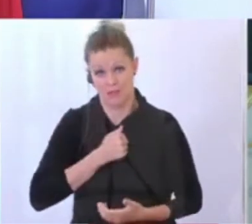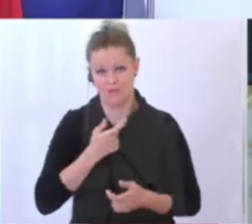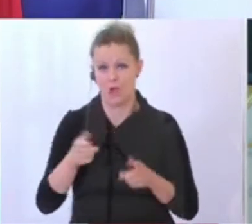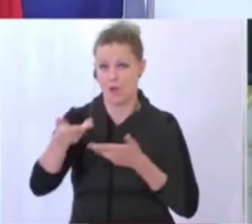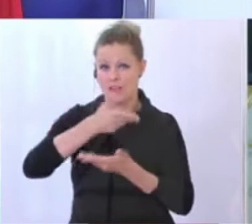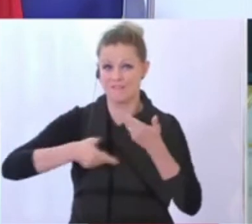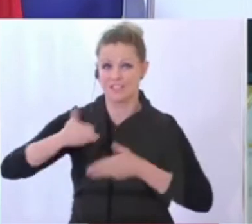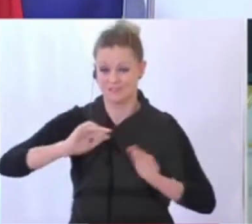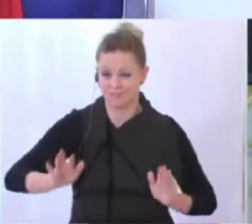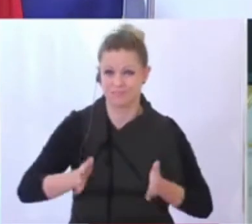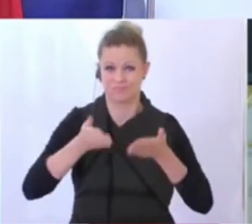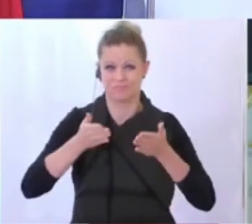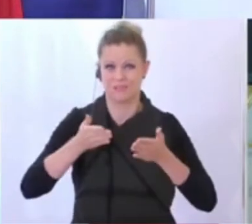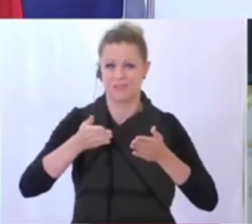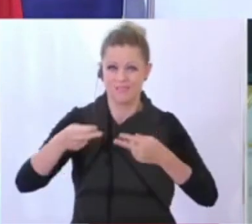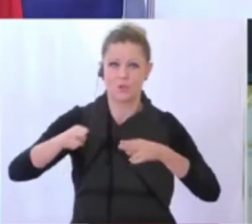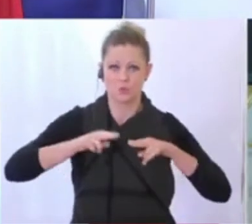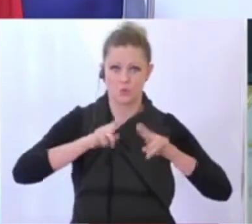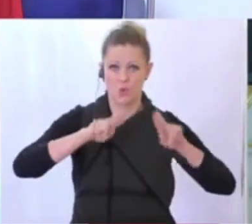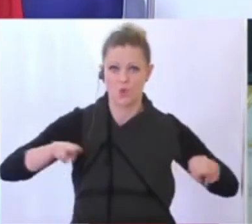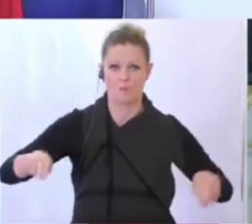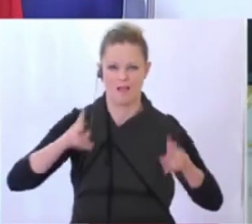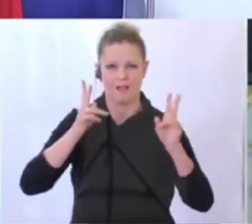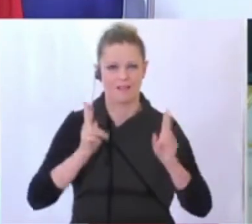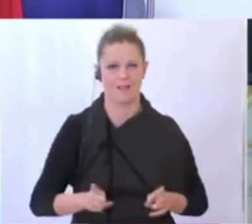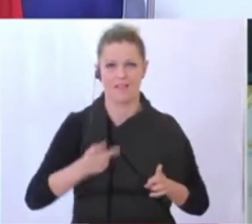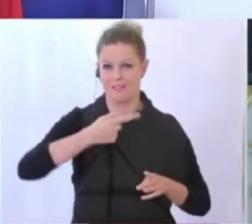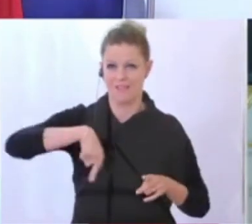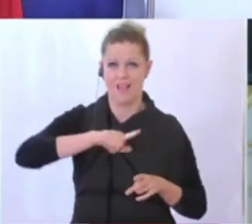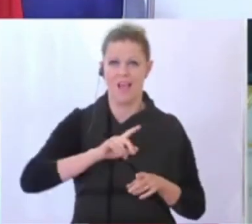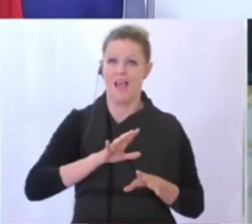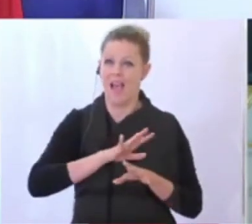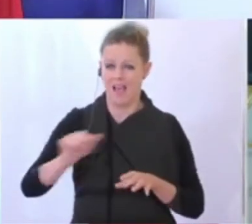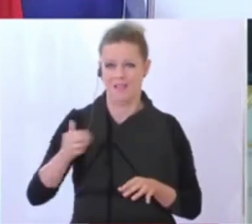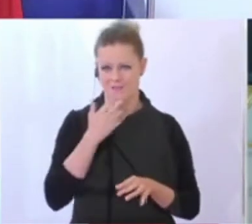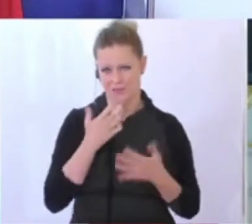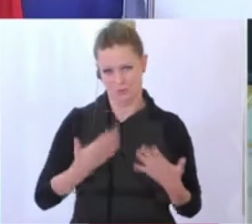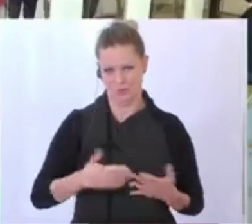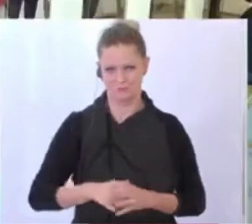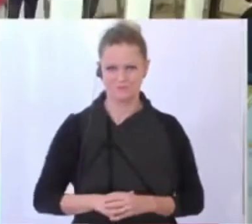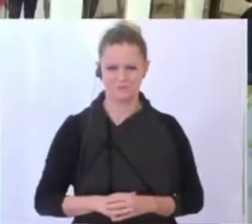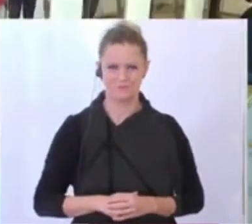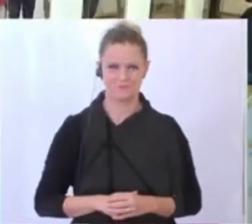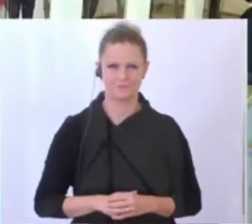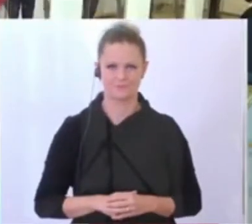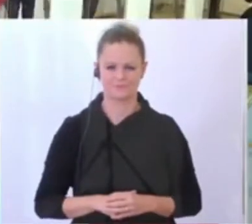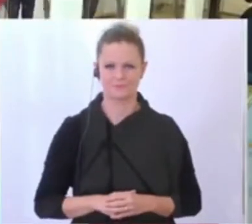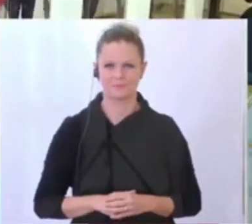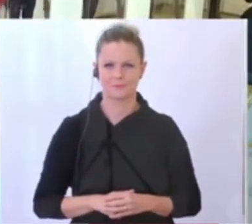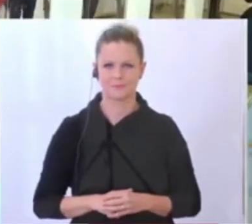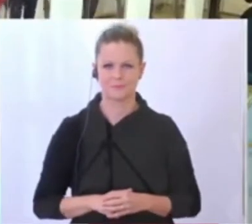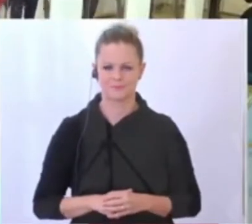hochfahren können und wieder die Normalität zurückgewinnen können, die uns allen ein Herzensanliegen ist. Danke. Die Reihenfolge der